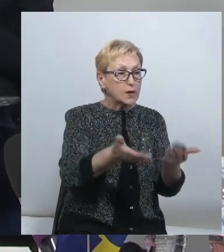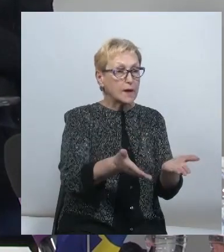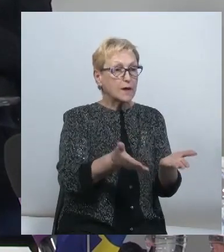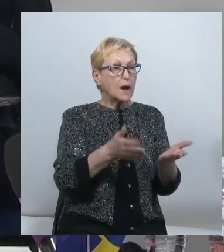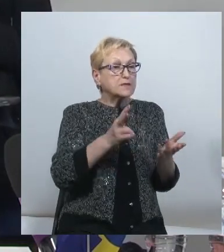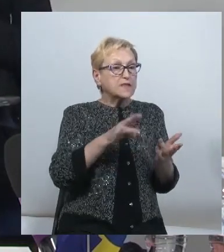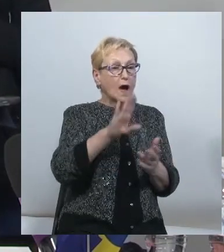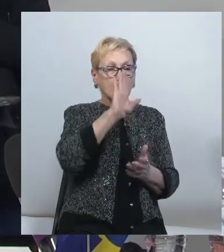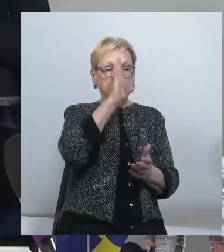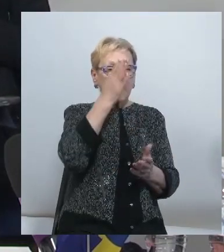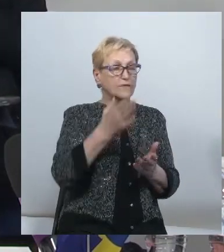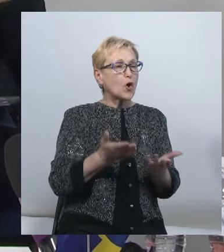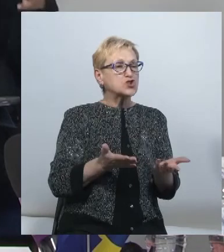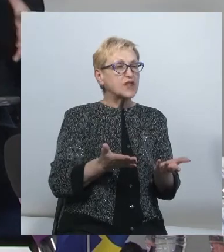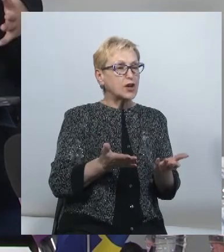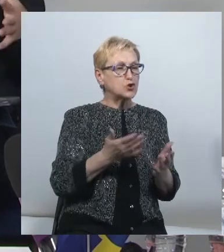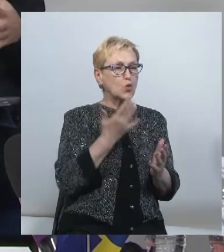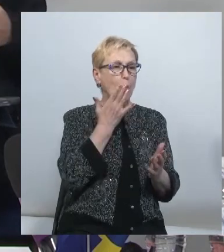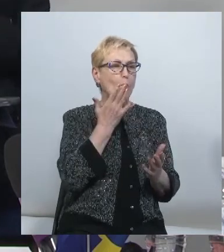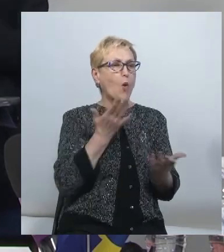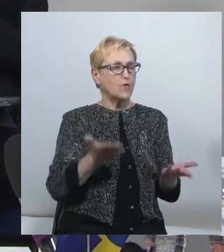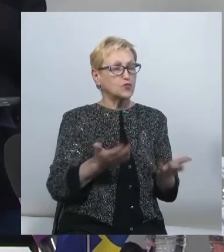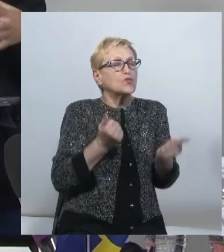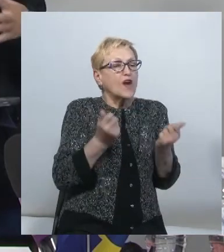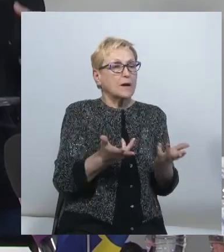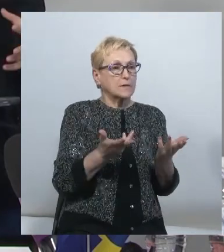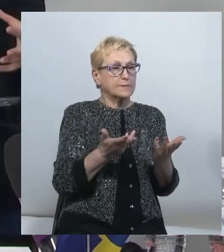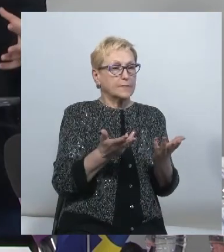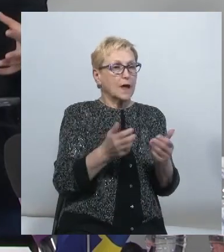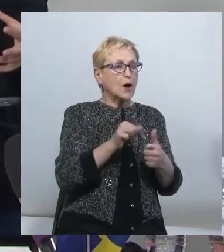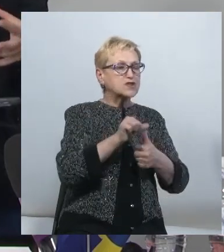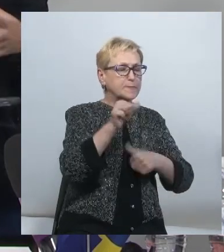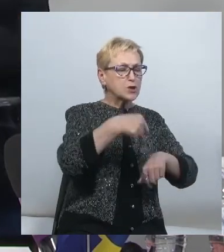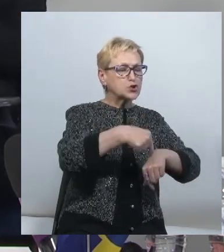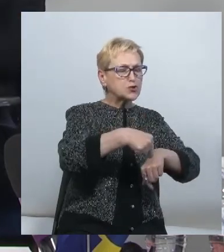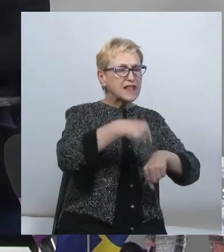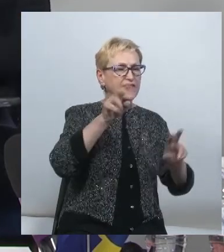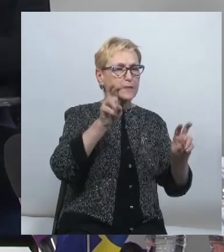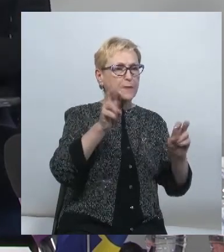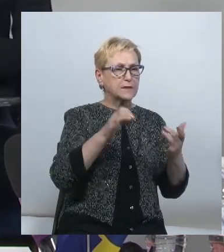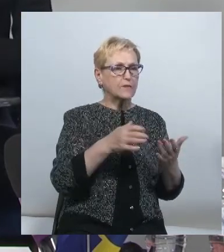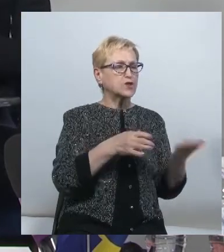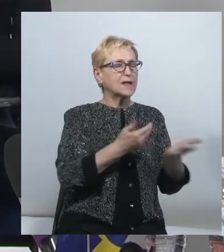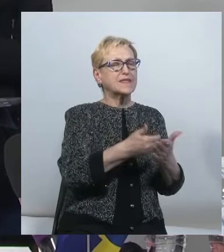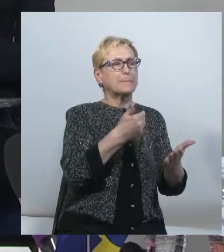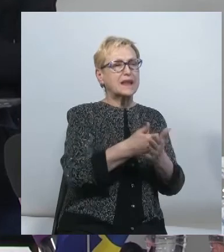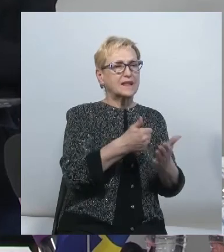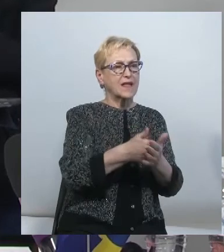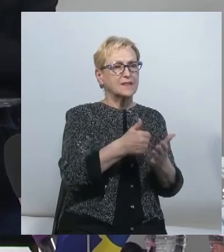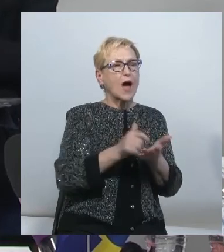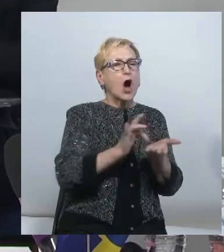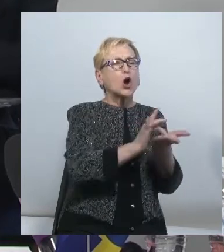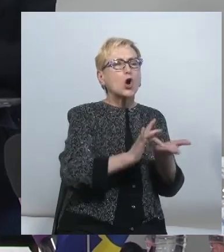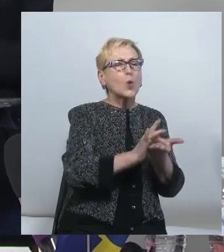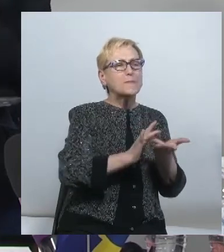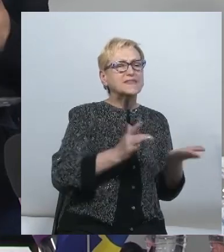ворожнечі. Скажімо, особливо коли йдеться про певну особливо чутливу тематику, як, наприклад, ромська тематика. Яким чином